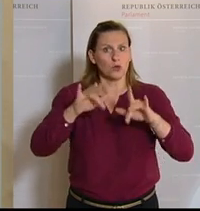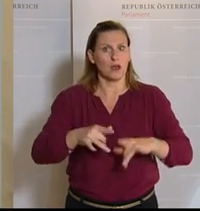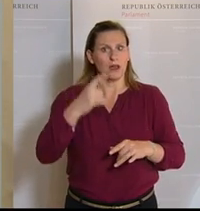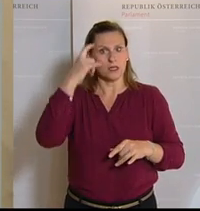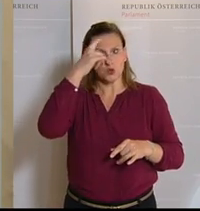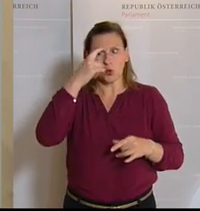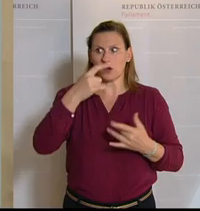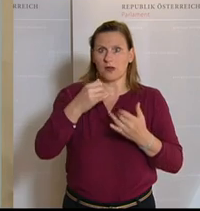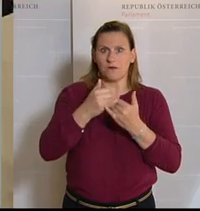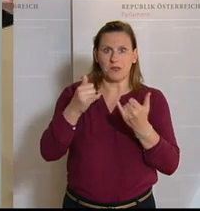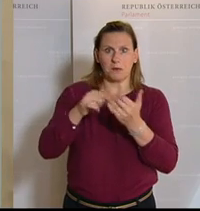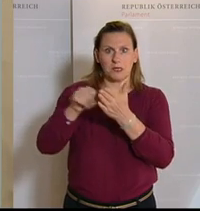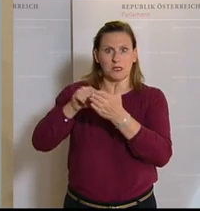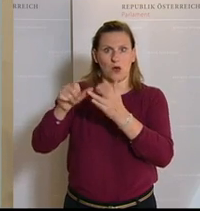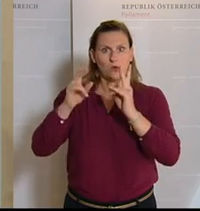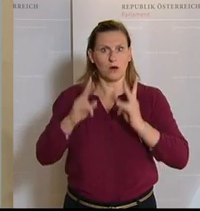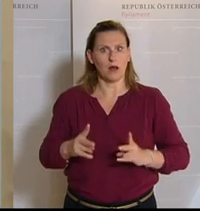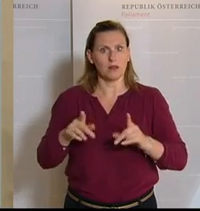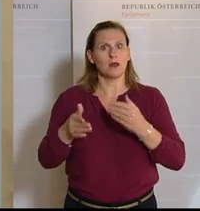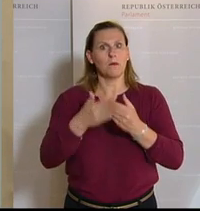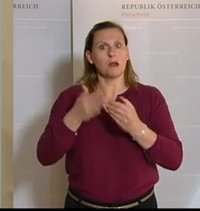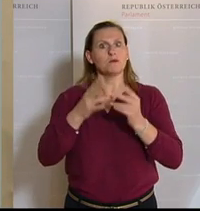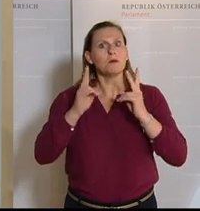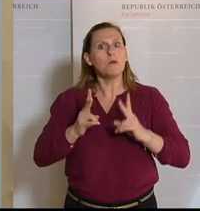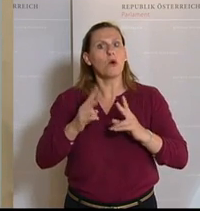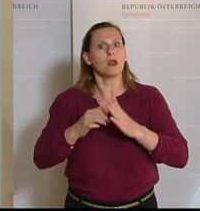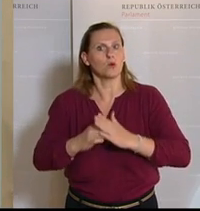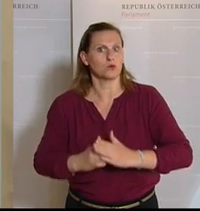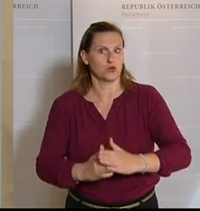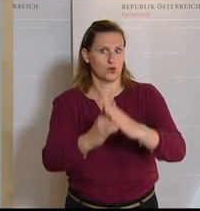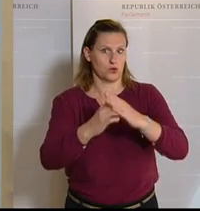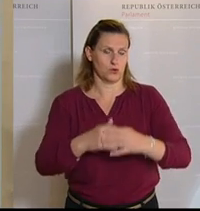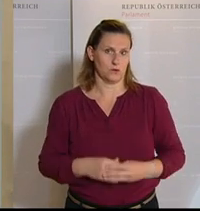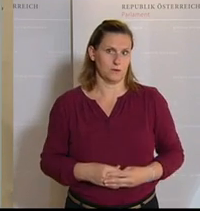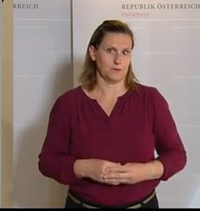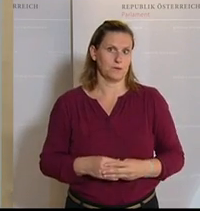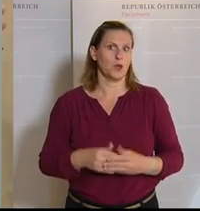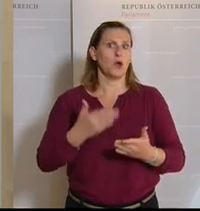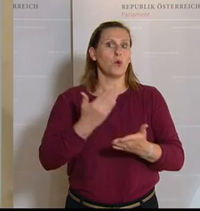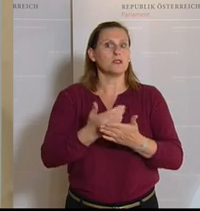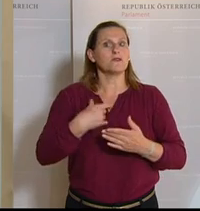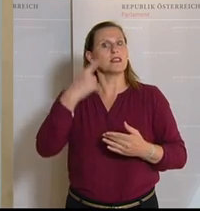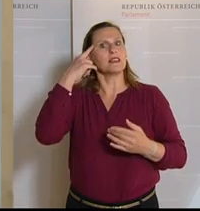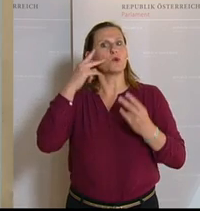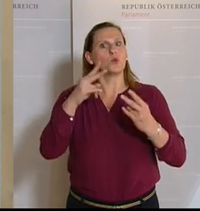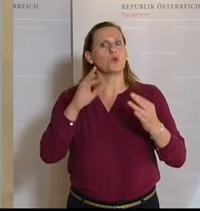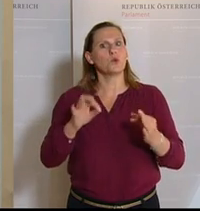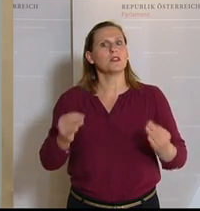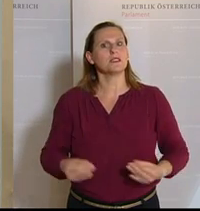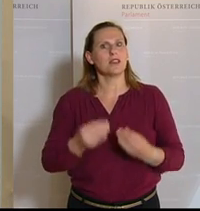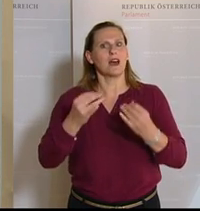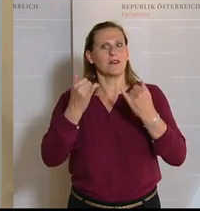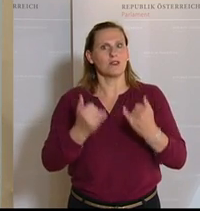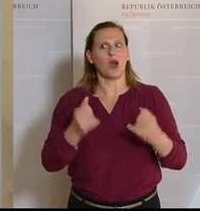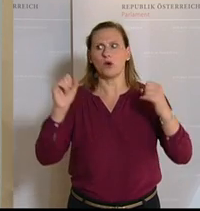ihre Kosten zu decken. Und das kann zum Beispiel eine Unterstützungsmöglichkeit sein. Und deshalb ist das, glaube ich, eine gute Sache, wo wir, glaube ich, auch wirklich ein